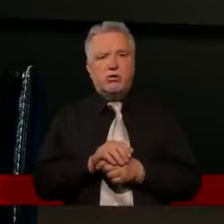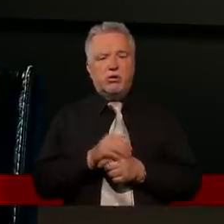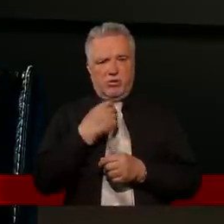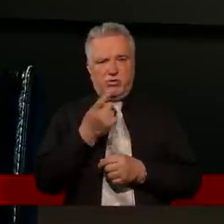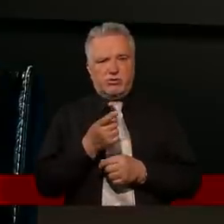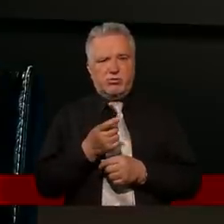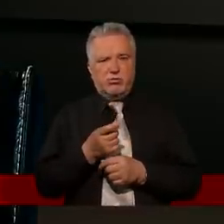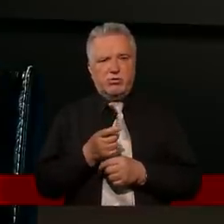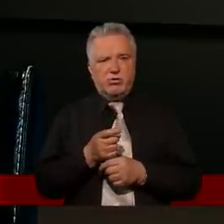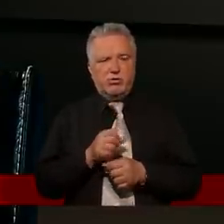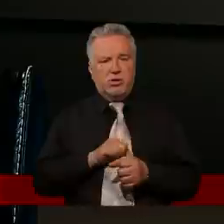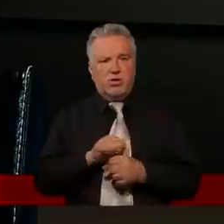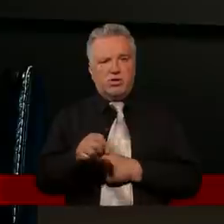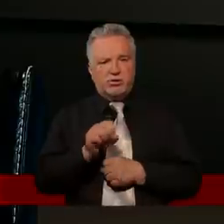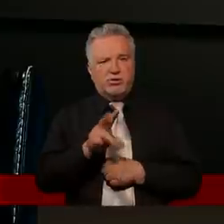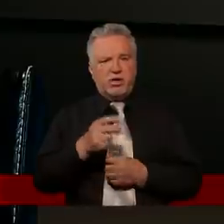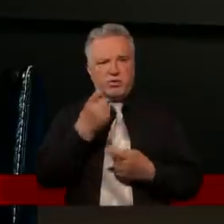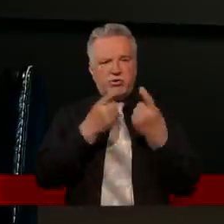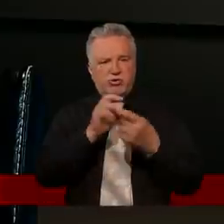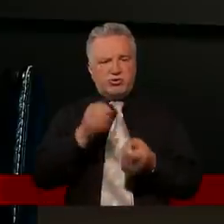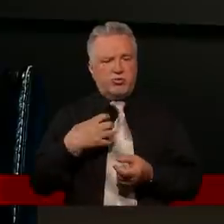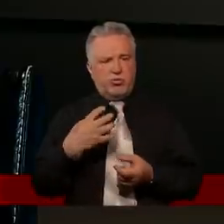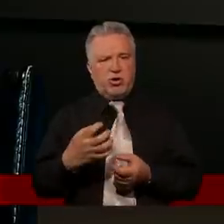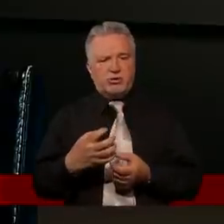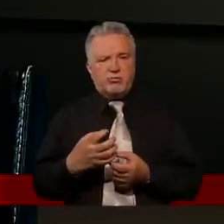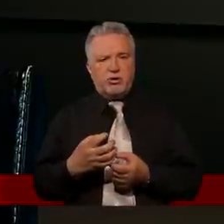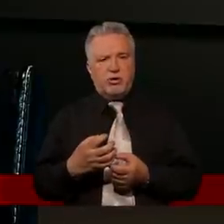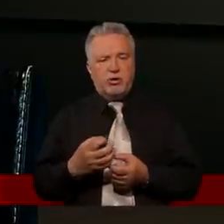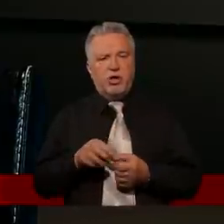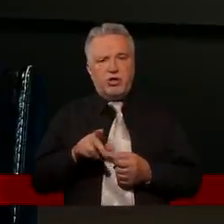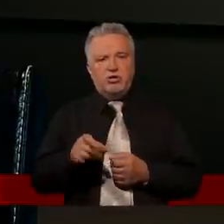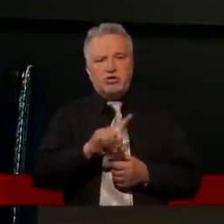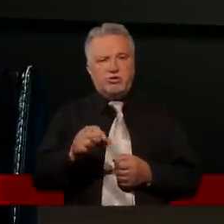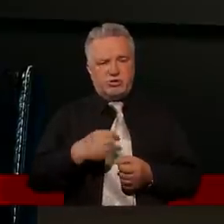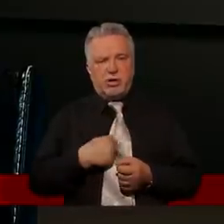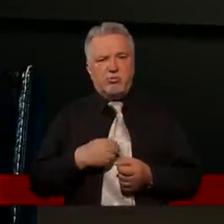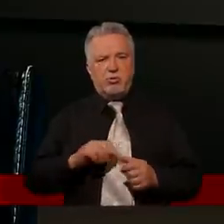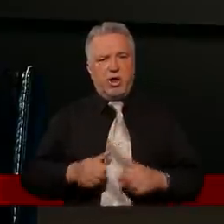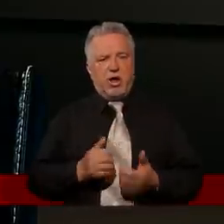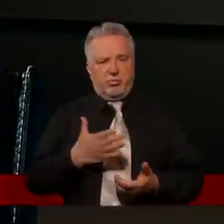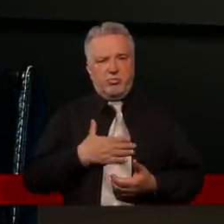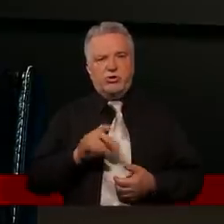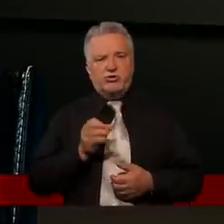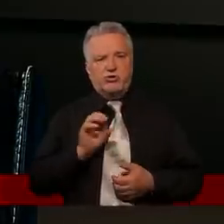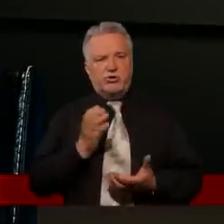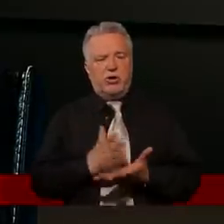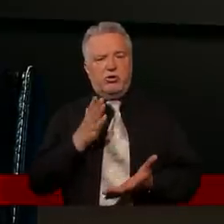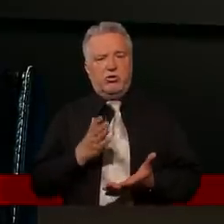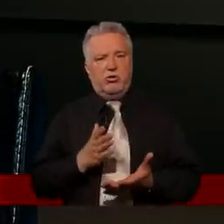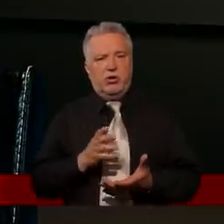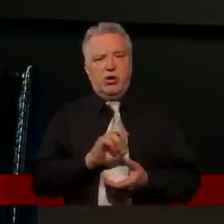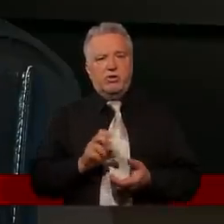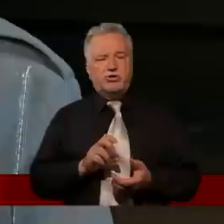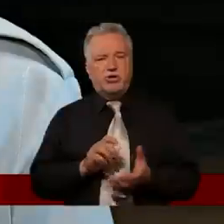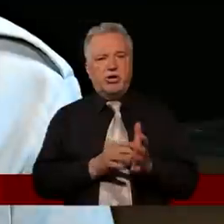interesowny i tutaj tylko jest po to, podąża za Jezusem, żeby z tego coś mieć? Czy zupełnie zrobił coś innego?